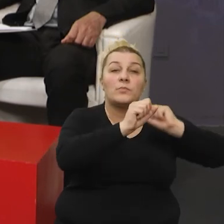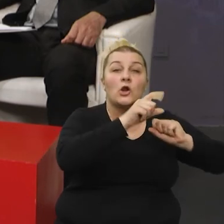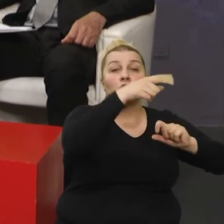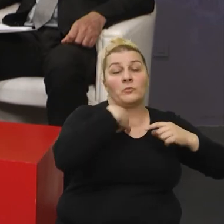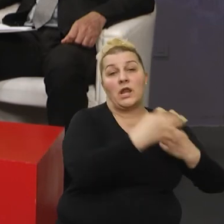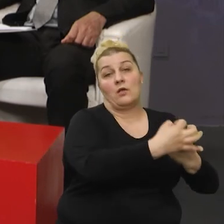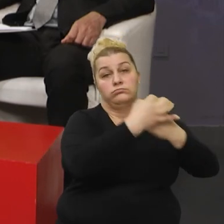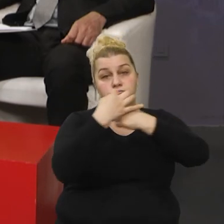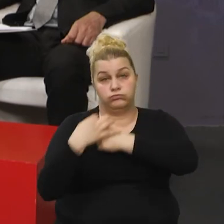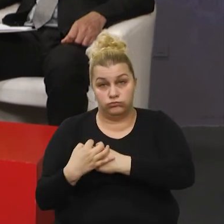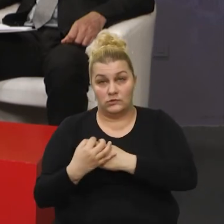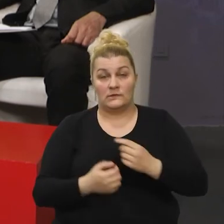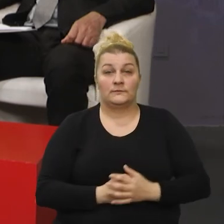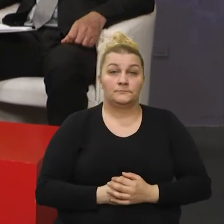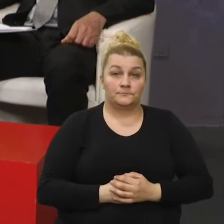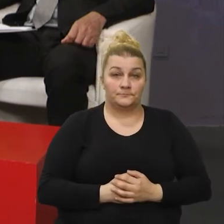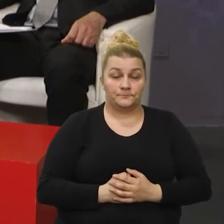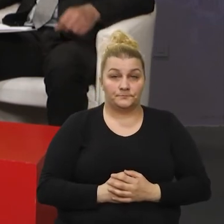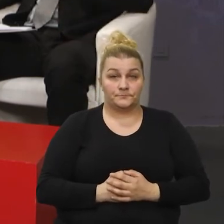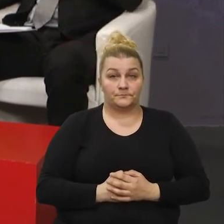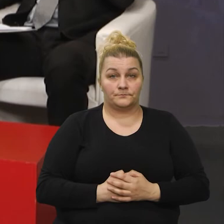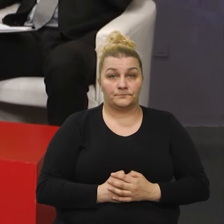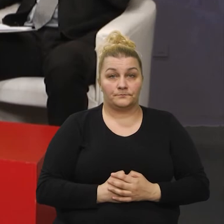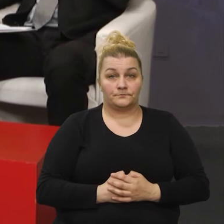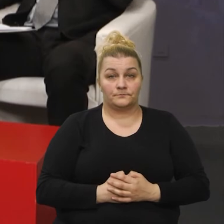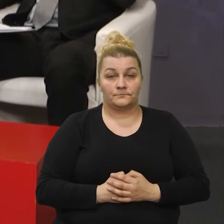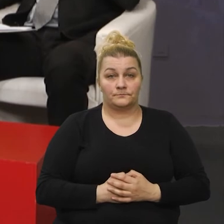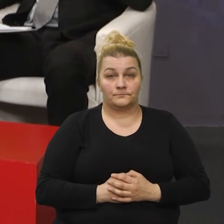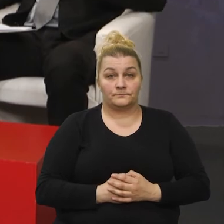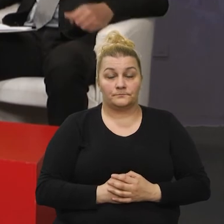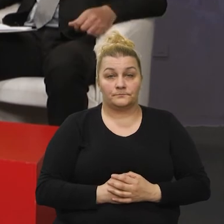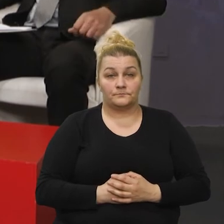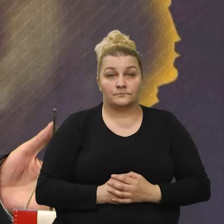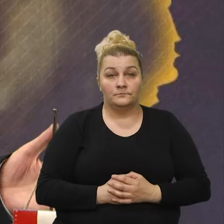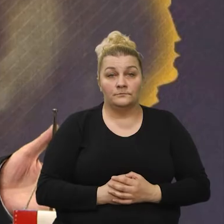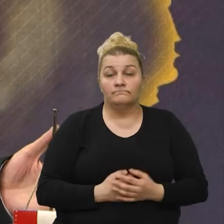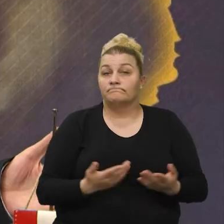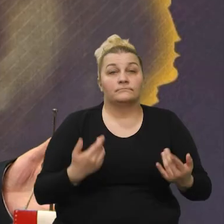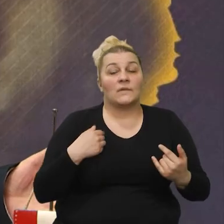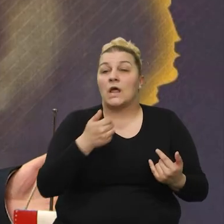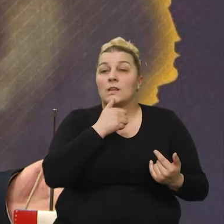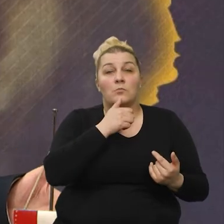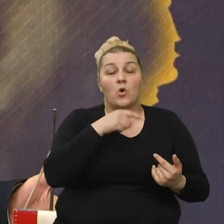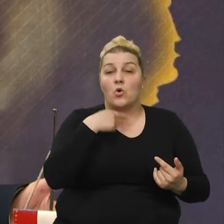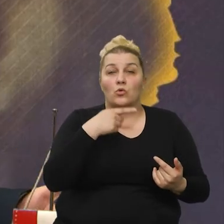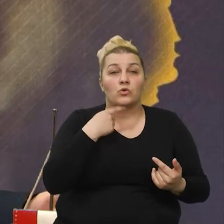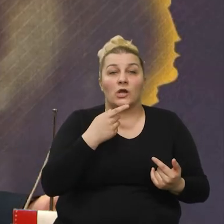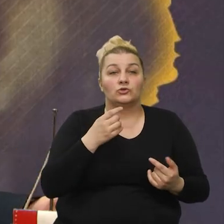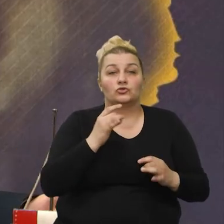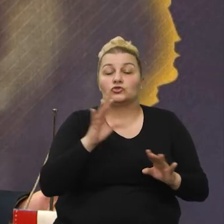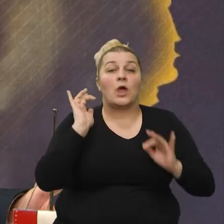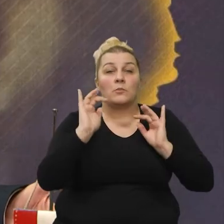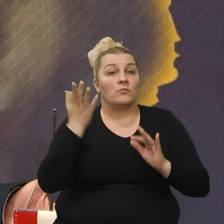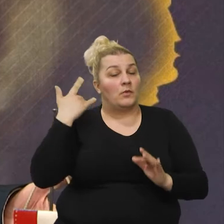će doći auto i da će me prebasti na aerodrom. Prije na tome, nikakvo ne mogu reći da je bilo šta,